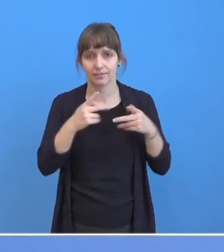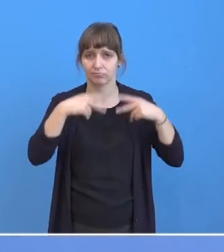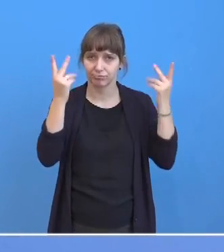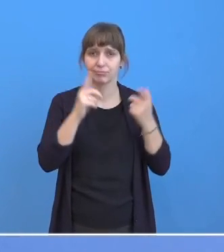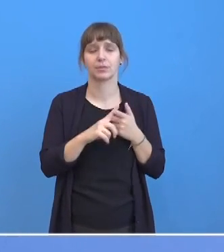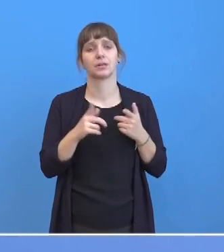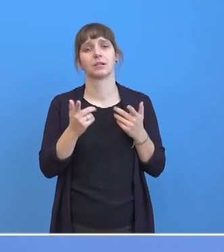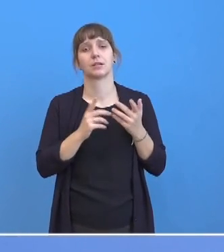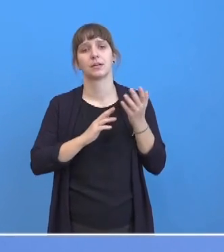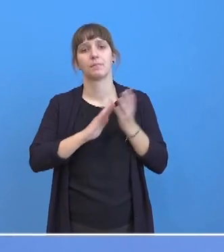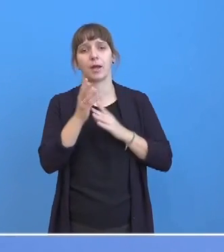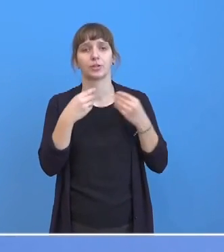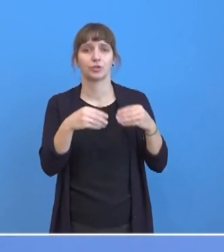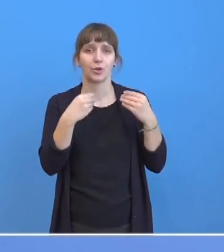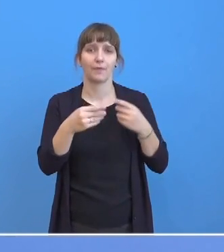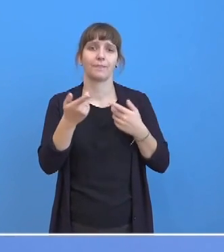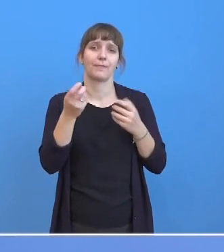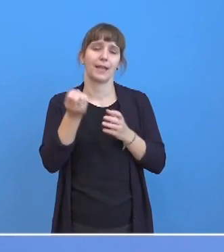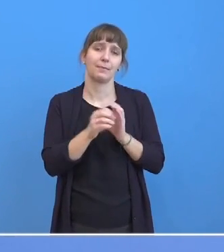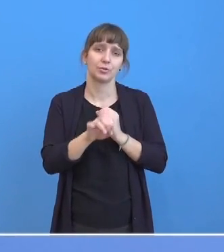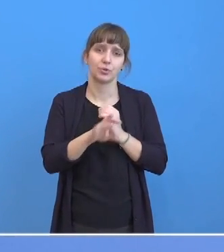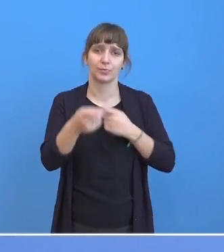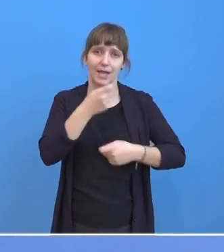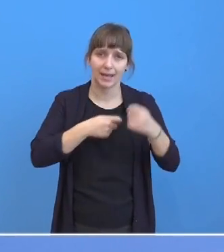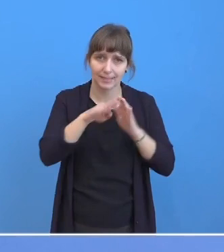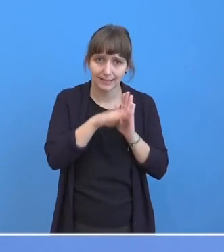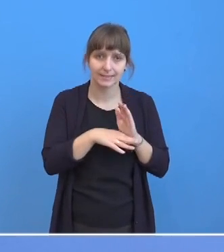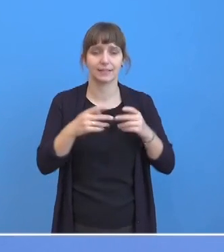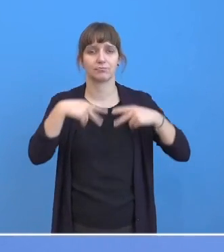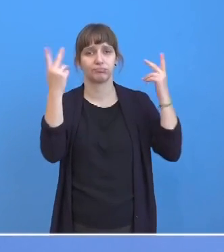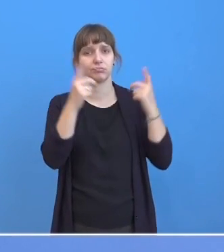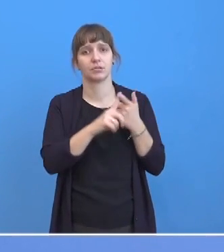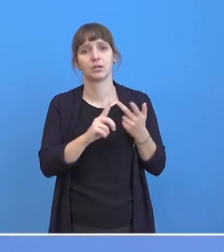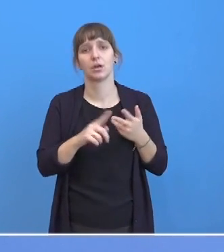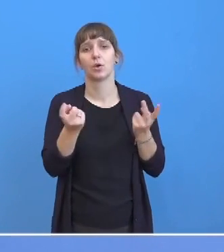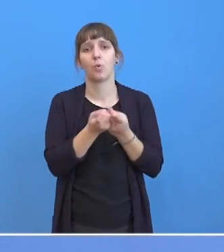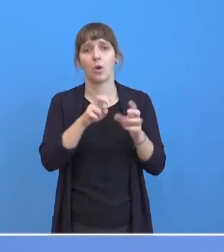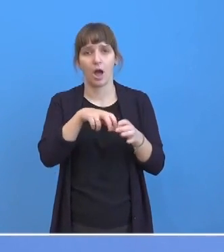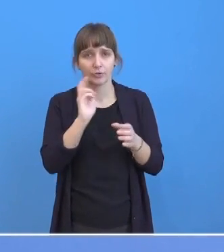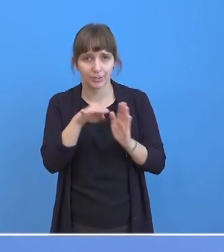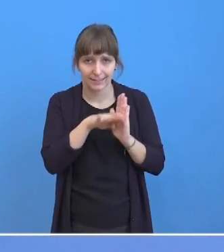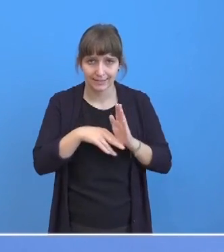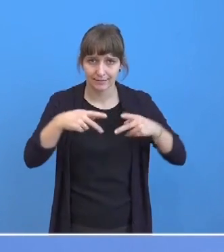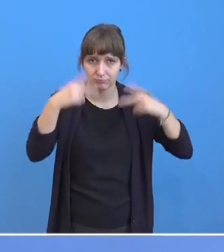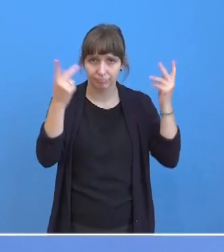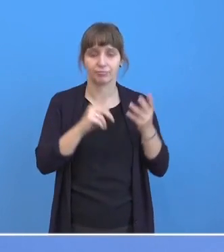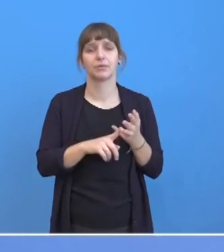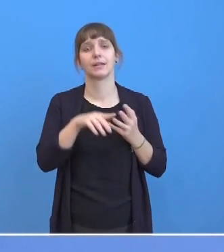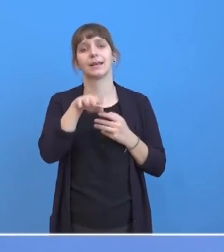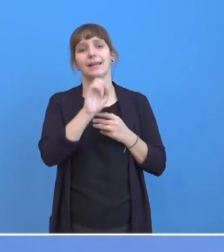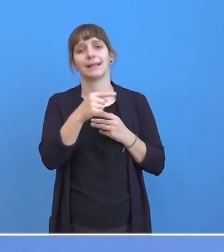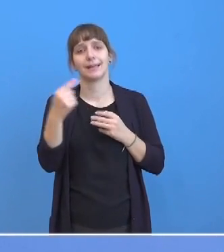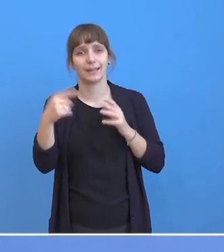Brennstoffemissionshandelsgesetz, auf das Gesetz über den Kohleausstieg, die Novelle des EEG. Dann